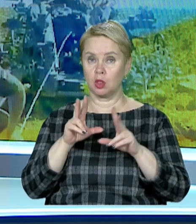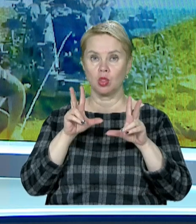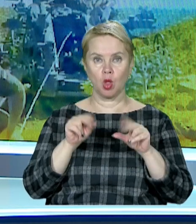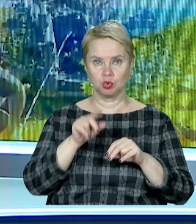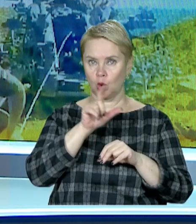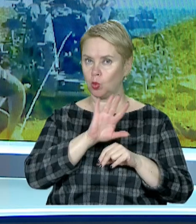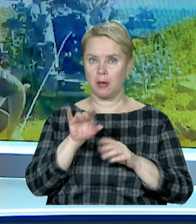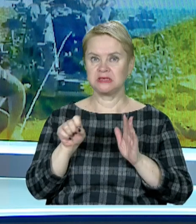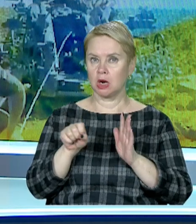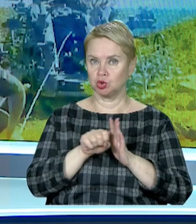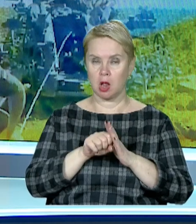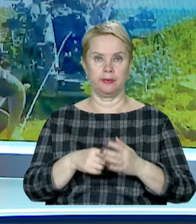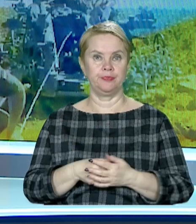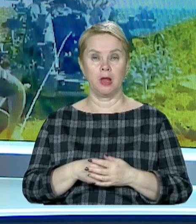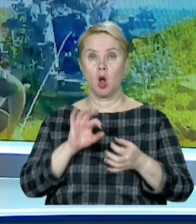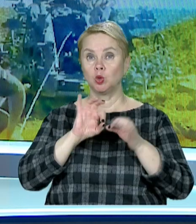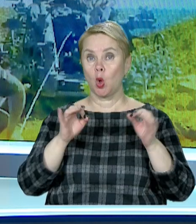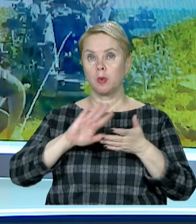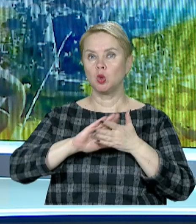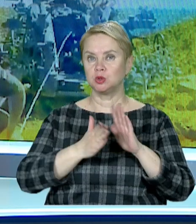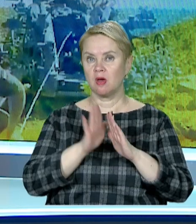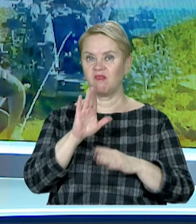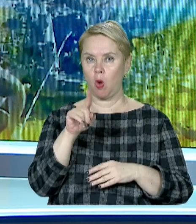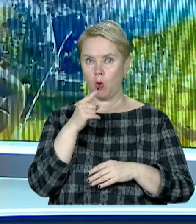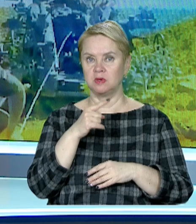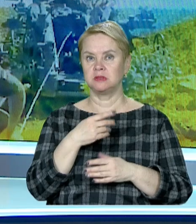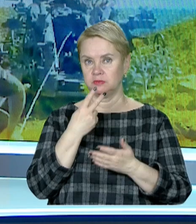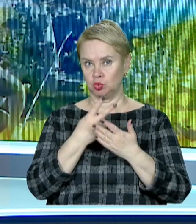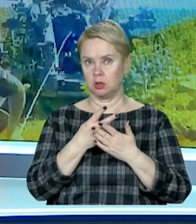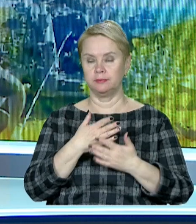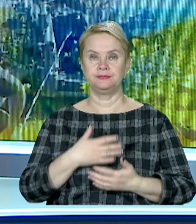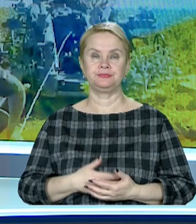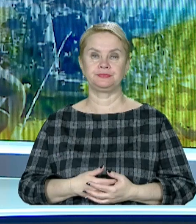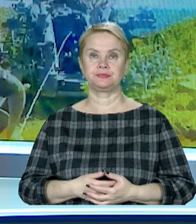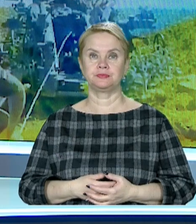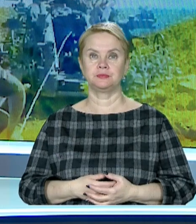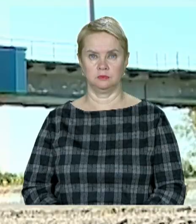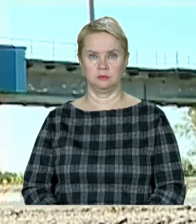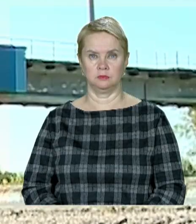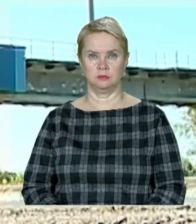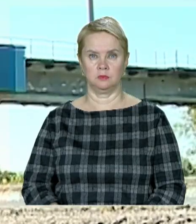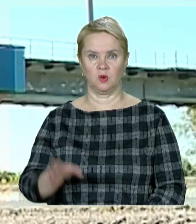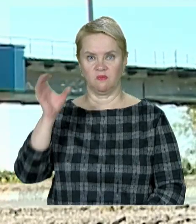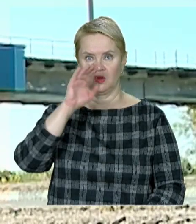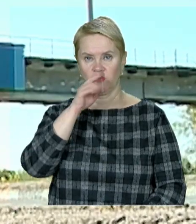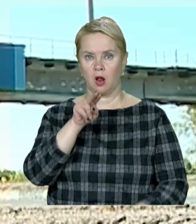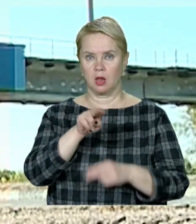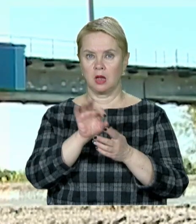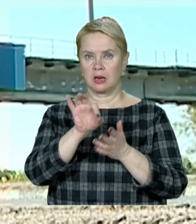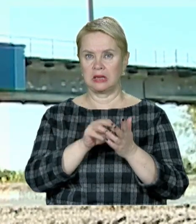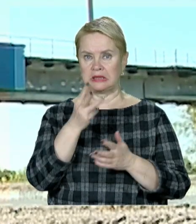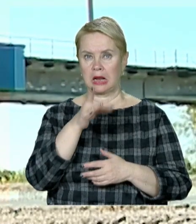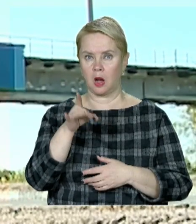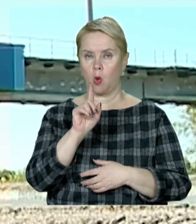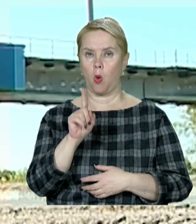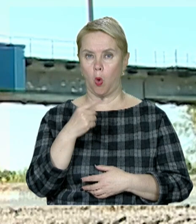на щастя, люди не постраждали. Докладніше про ситуацію в області в сюжеті наших кореспондентів. Вночі ворог атакував одразу три